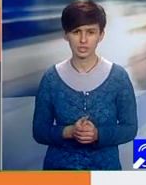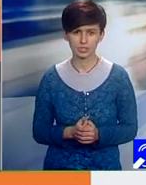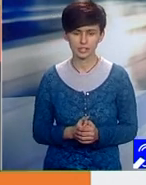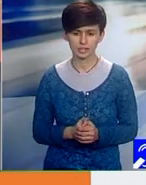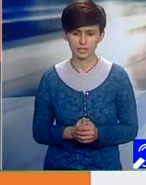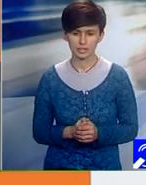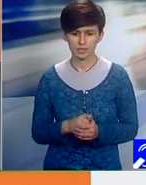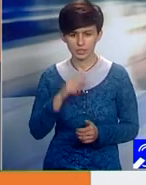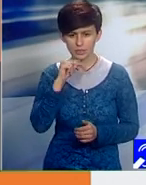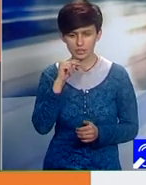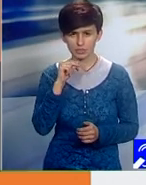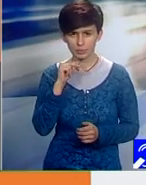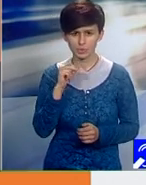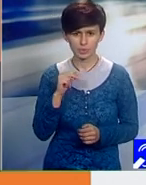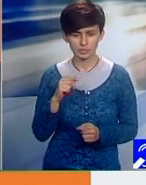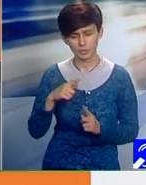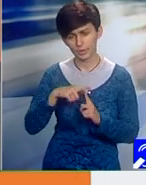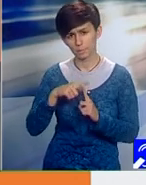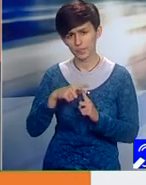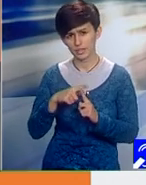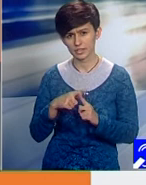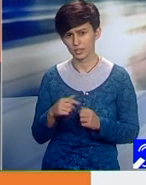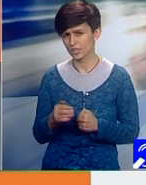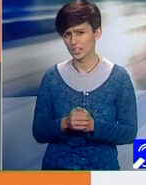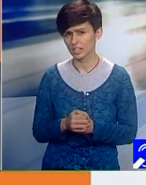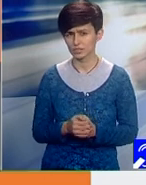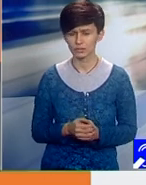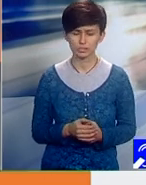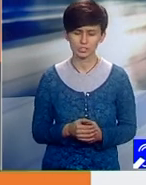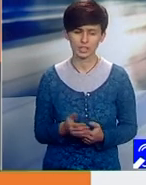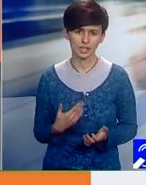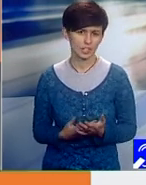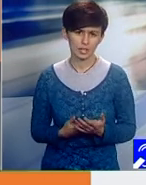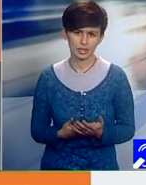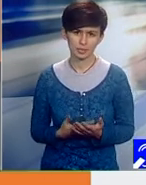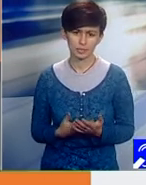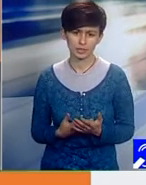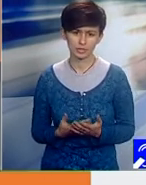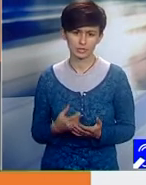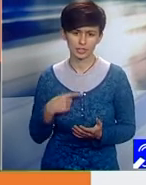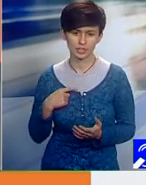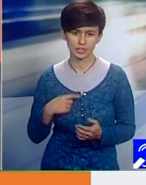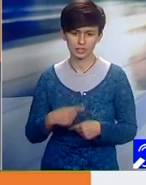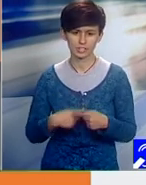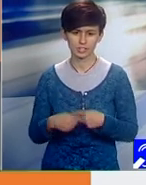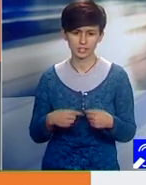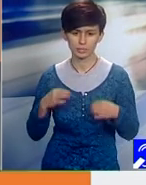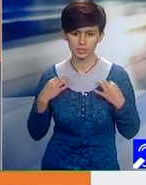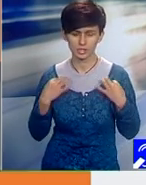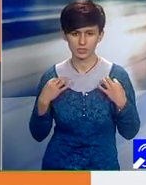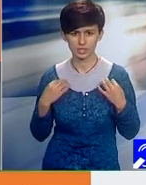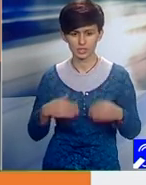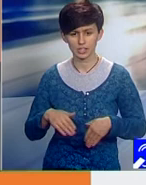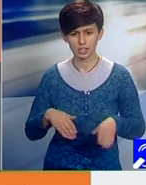teorii conspirative, despre ce vorbim? Pentru ce mai există sistemul ăsta de sănătate? De domnul ministru care a pasat